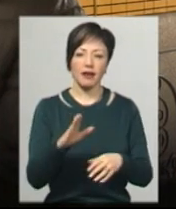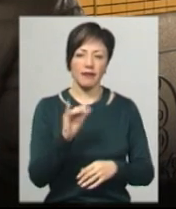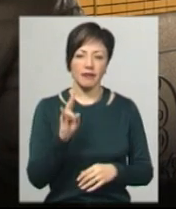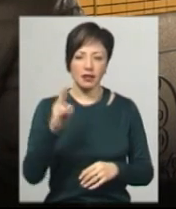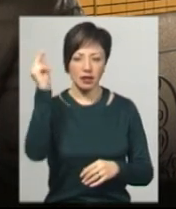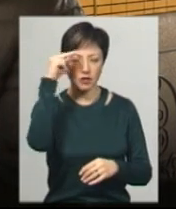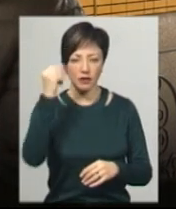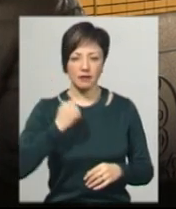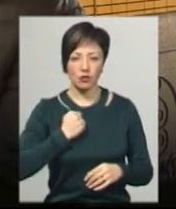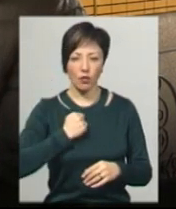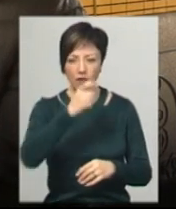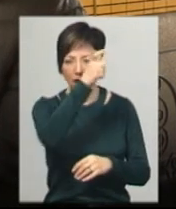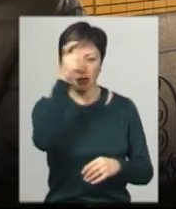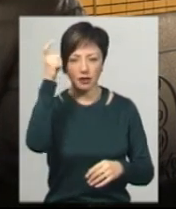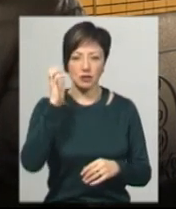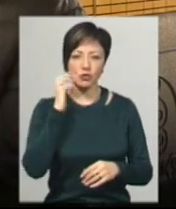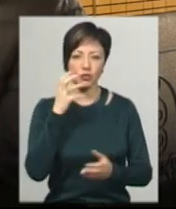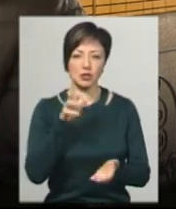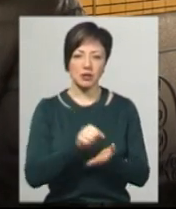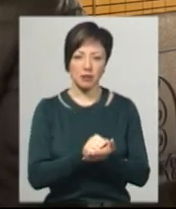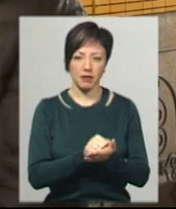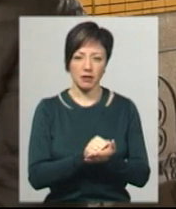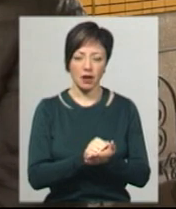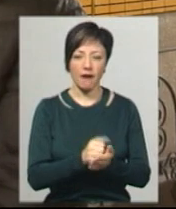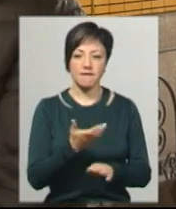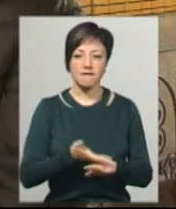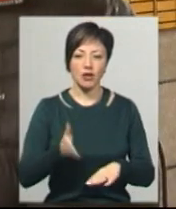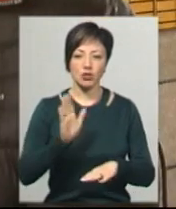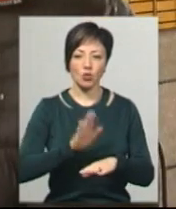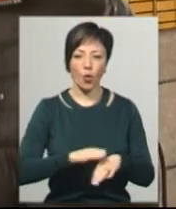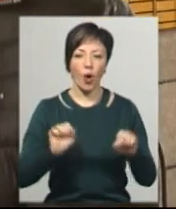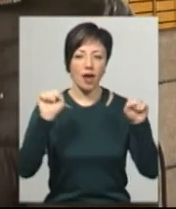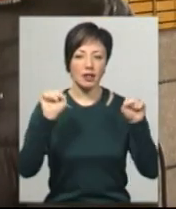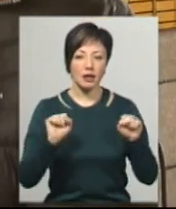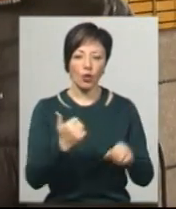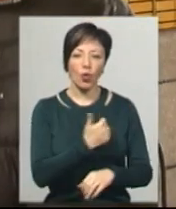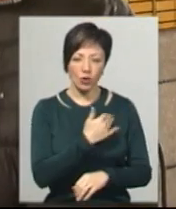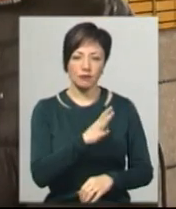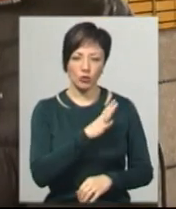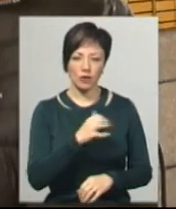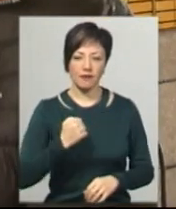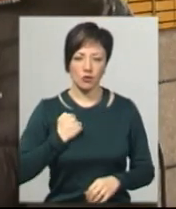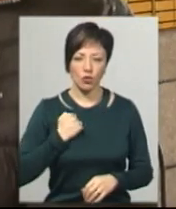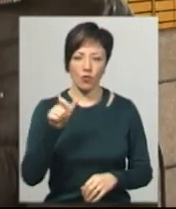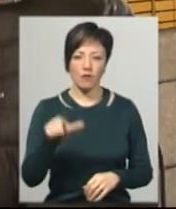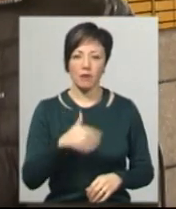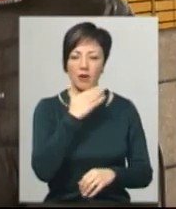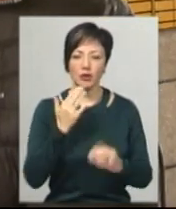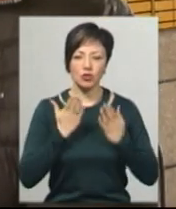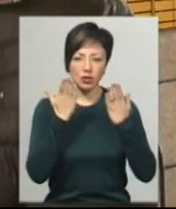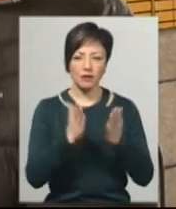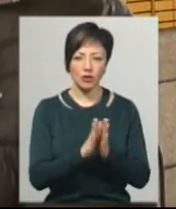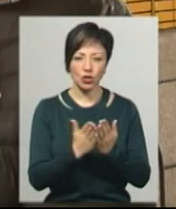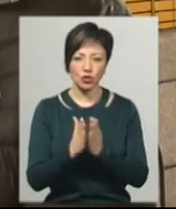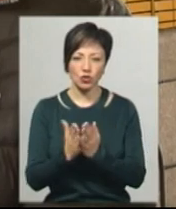навчаючись військовій академії серйозно займався важкою атлетикою. Він хотів бути військовим, він багато читав книжок